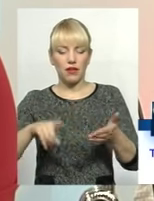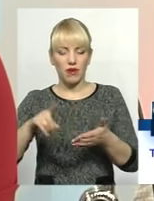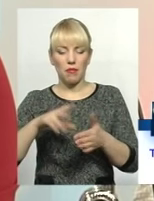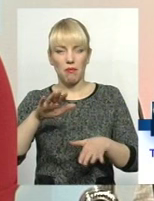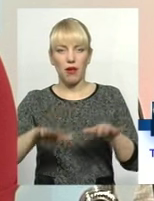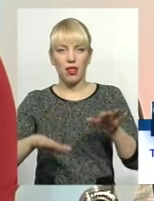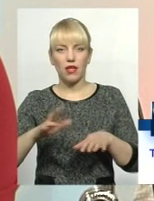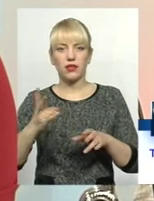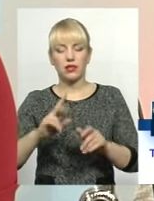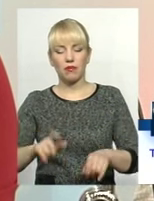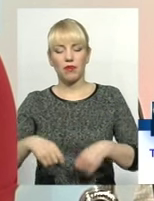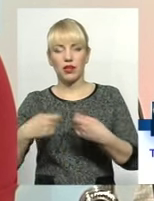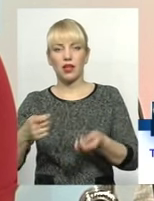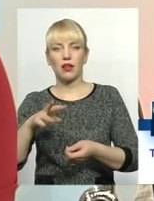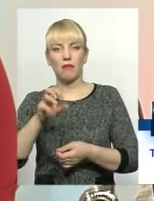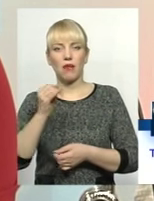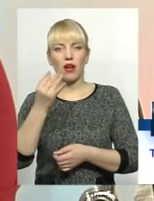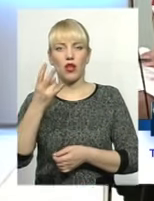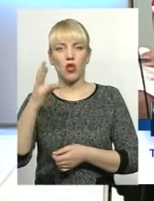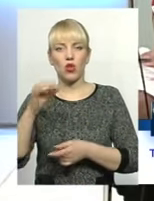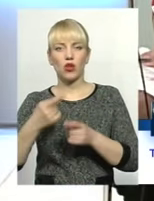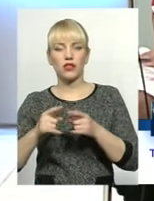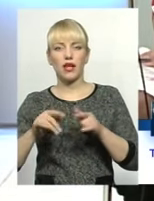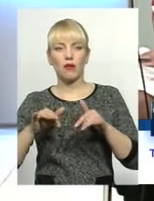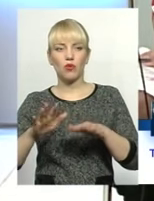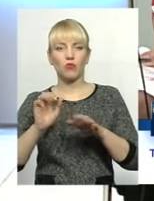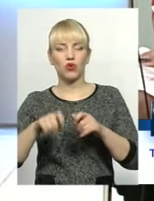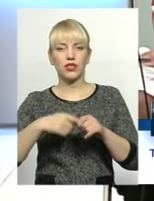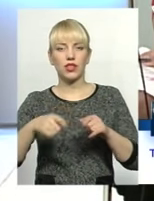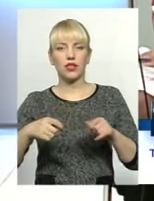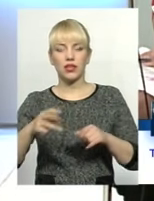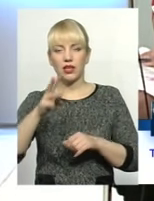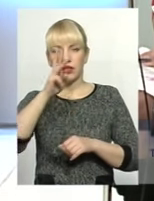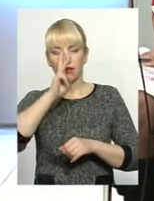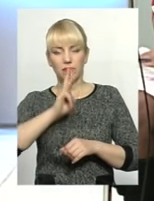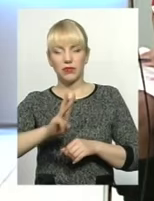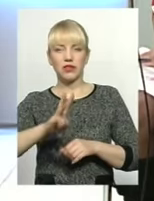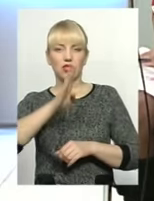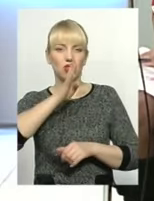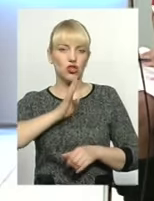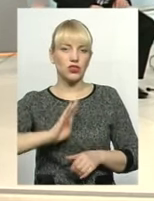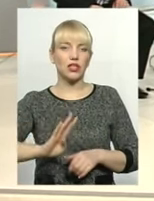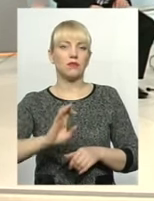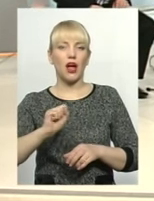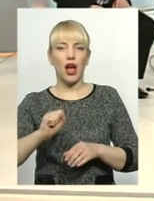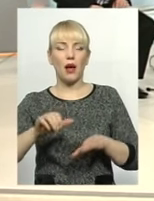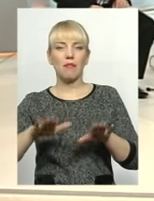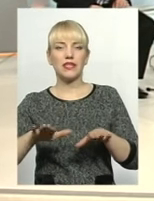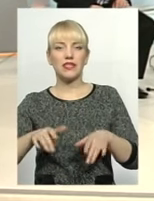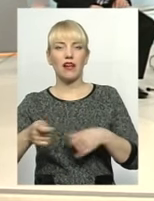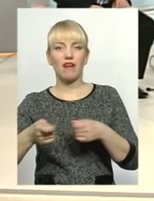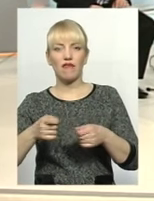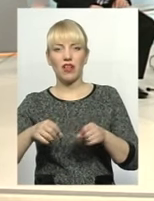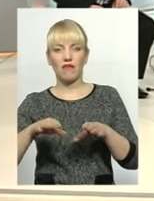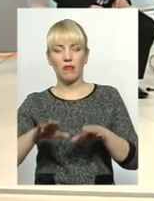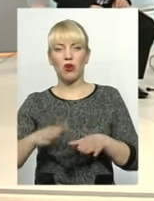передавати майно, і процедура ця може затягуватися на три місяці, чотири, якщо не більше. Тобто, а місцева влада вимагає, якщо